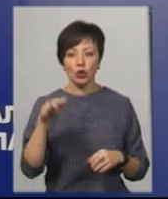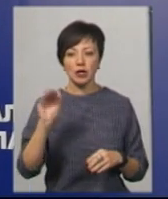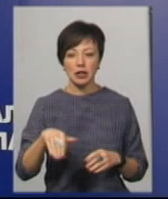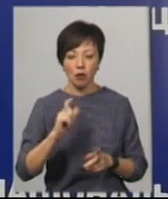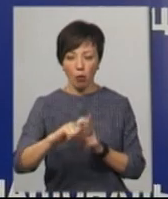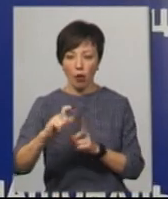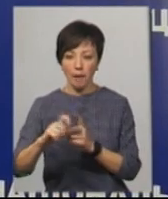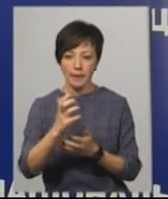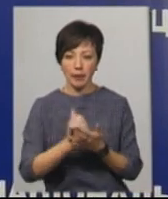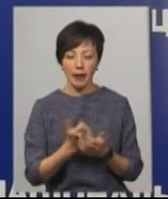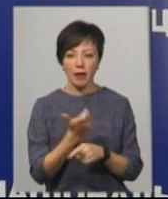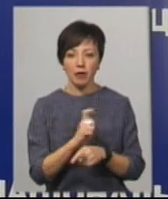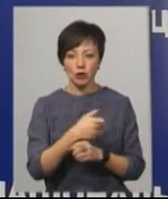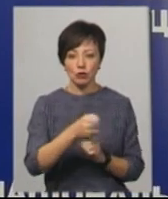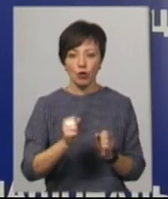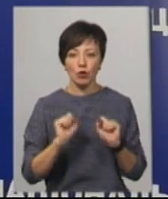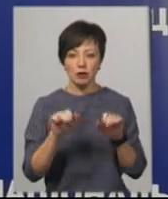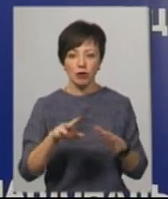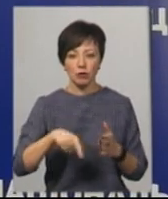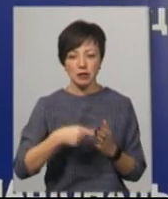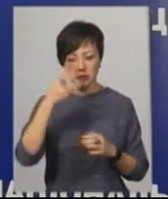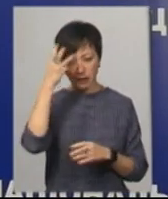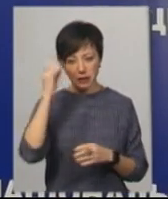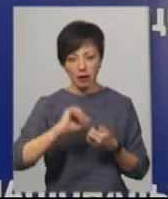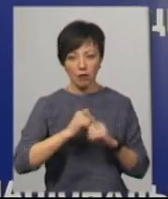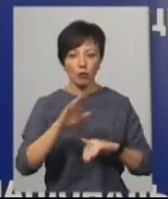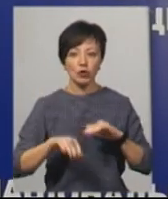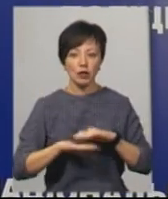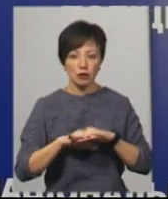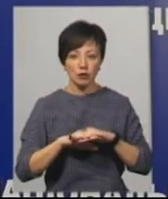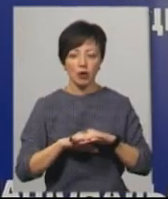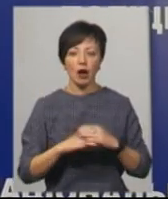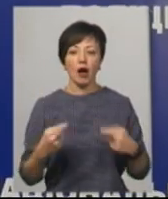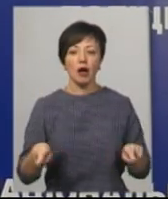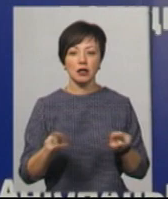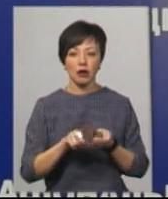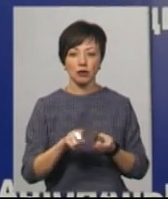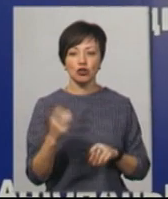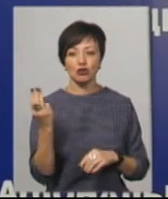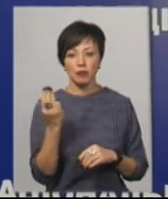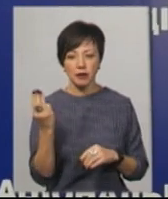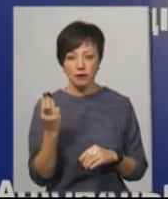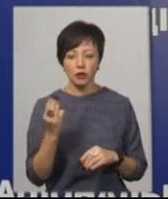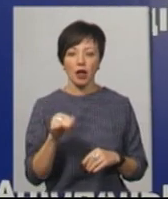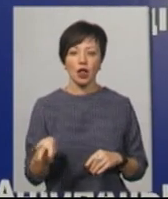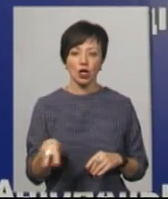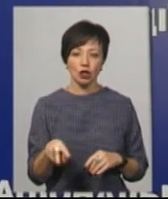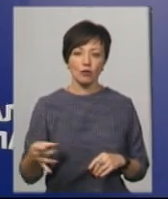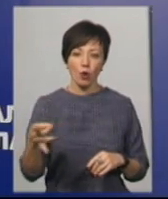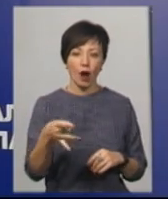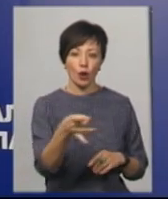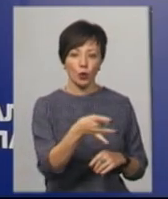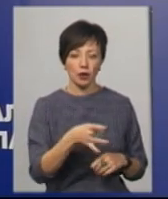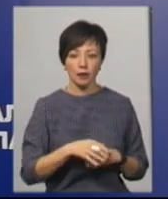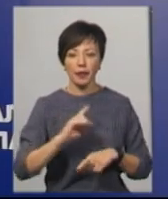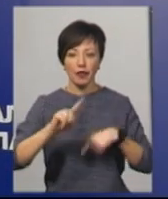боєприпасів. Найбільше зброї було здано в місті Хмельницькому та Кам'янець-Подільському, а також в Шепетівському та Литичівському районах.